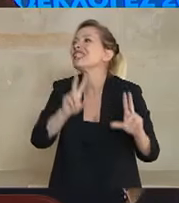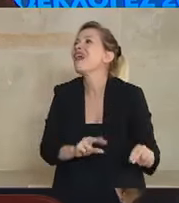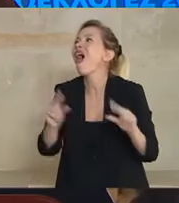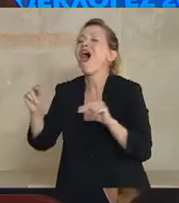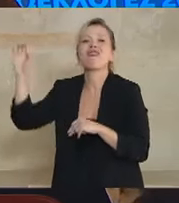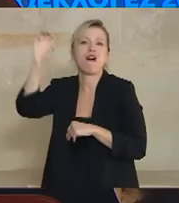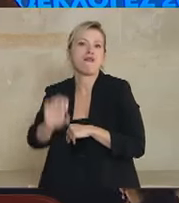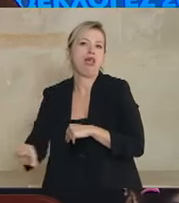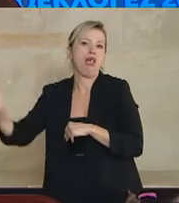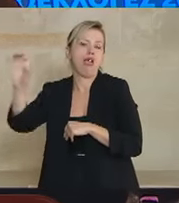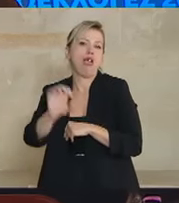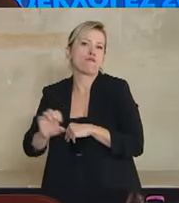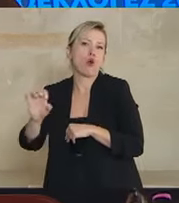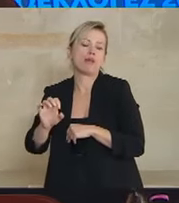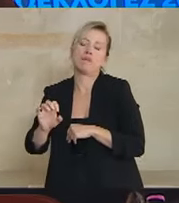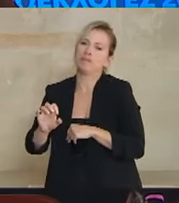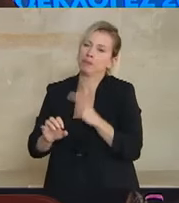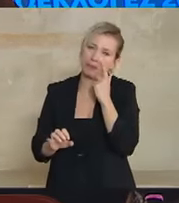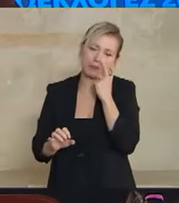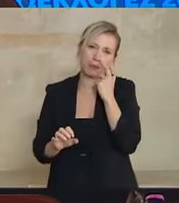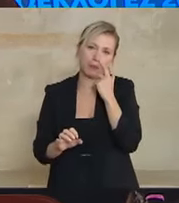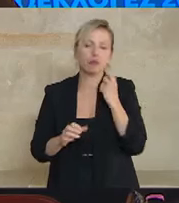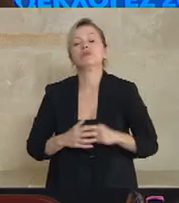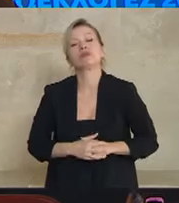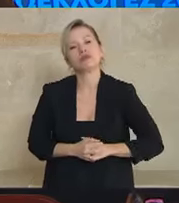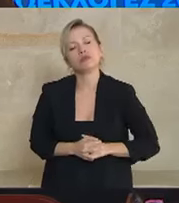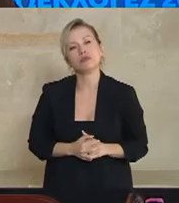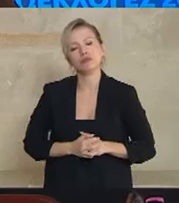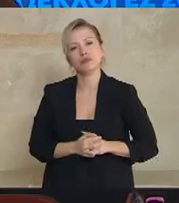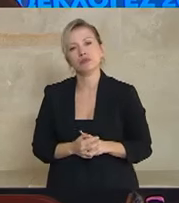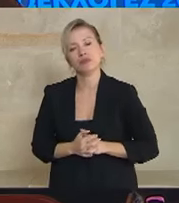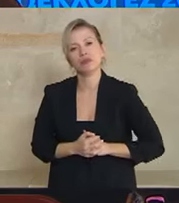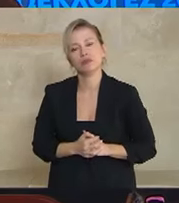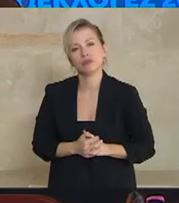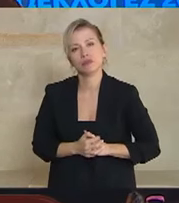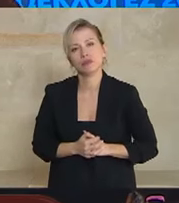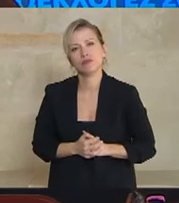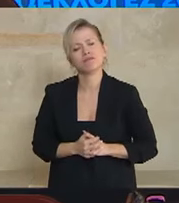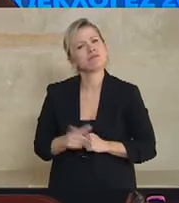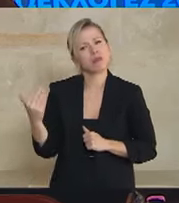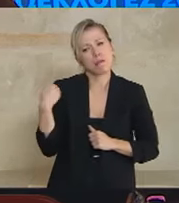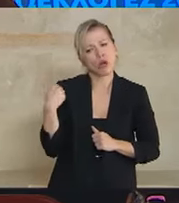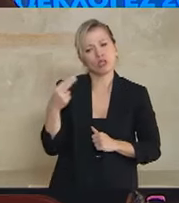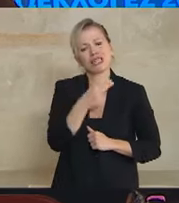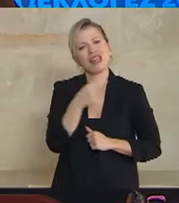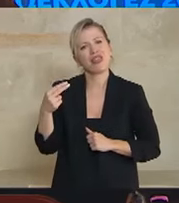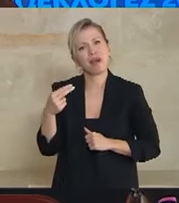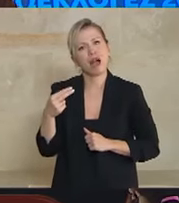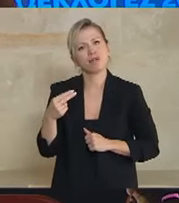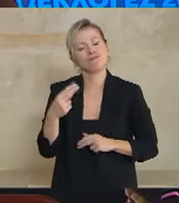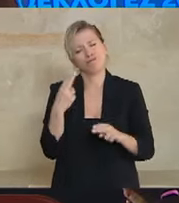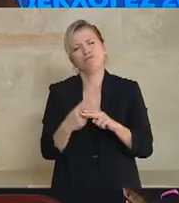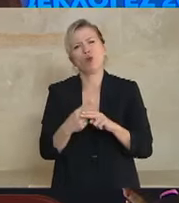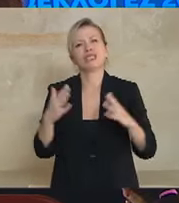Να γίνουμε μια πραγματική ευρωπαϊκή χώρα. Με ρωτήσετε για το θέμα της τέγης, το οποίο αποδειδόν πολύ μεγάλη